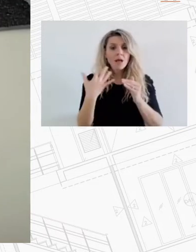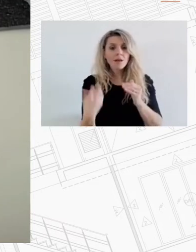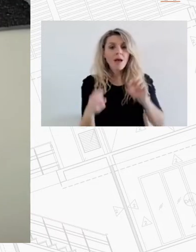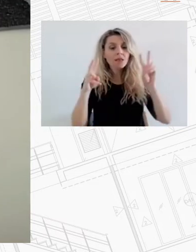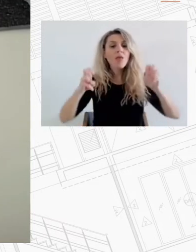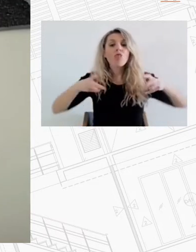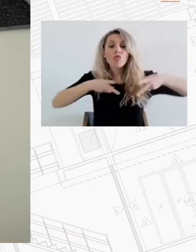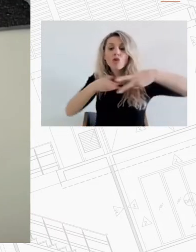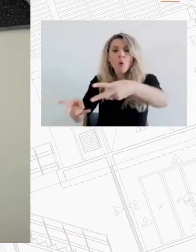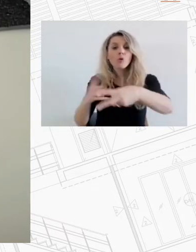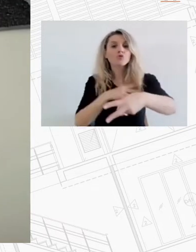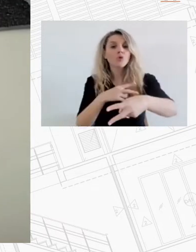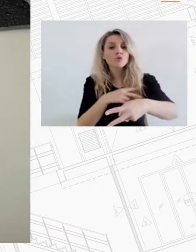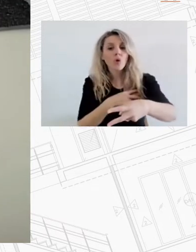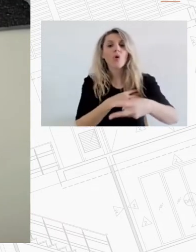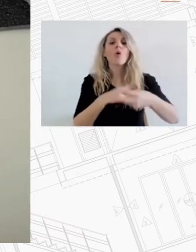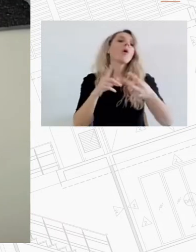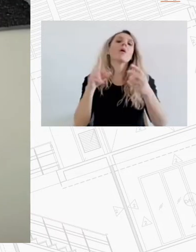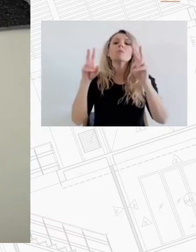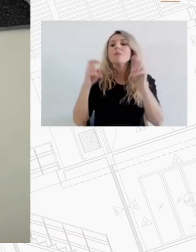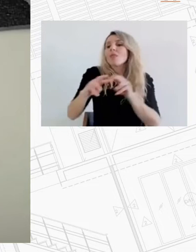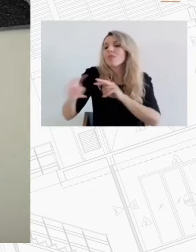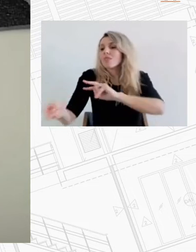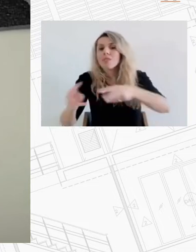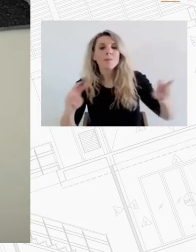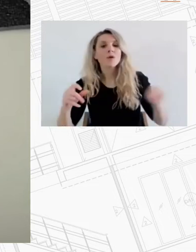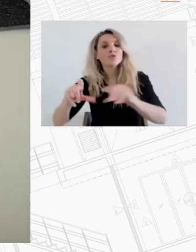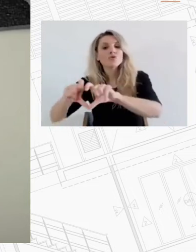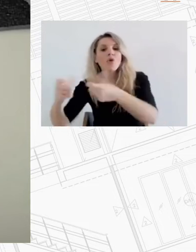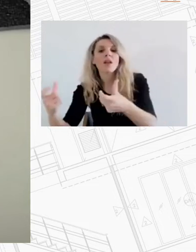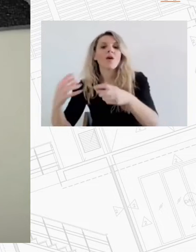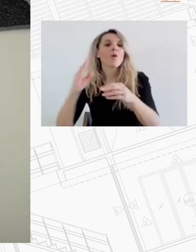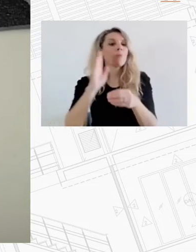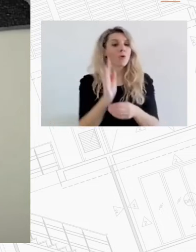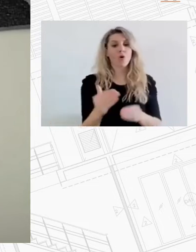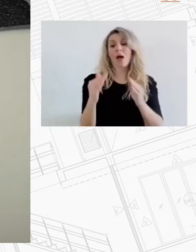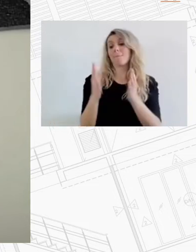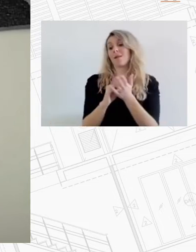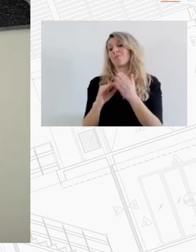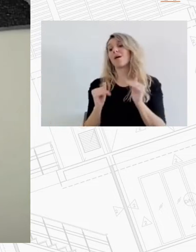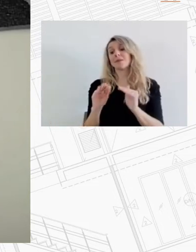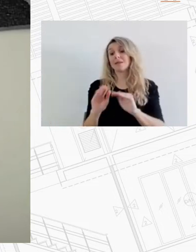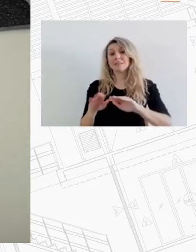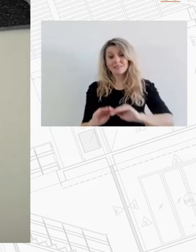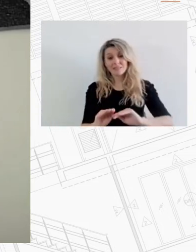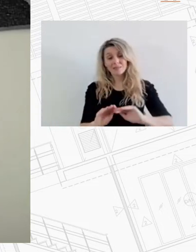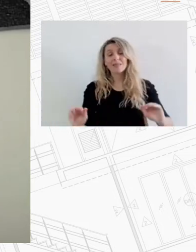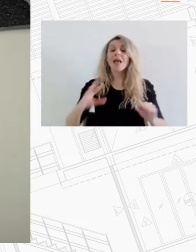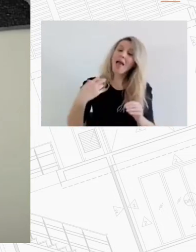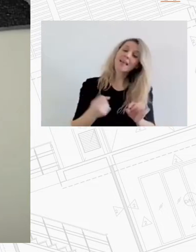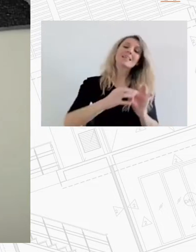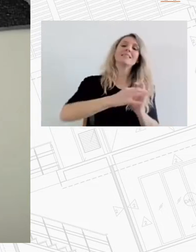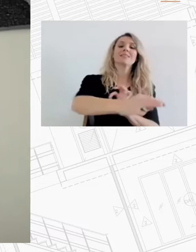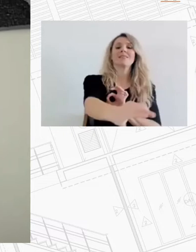πρόσβαση σε παιδικούς σταθμούς σε σχολεία σε πολιτισμό σε αθλητισμό σε Ιντερνετ Ας μην